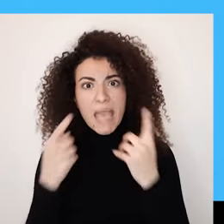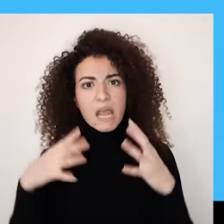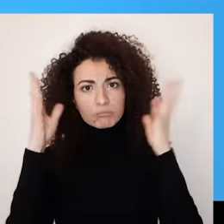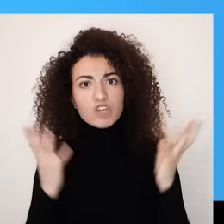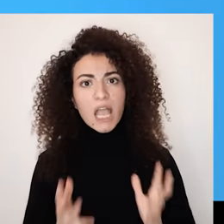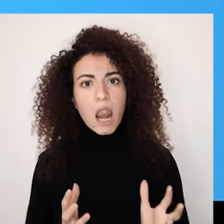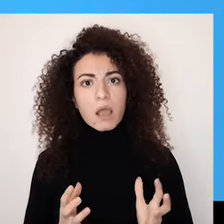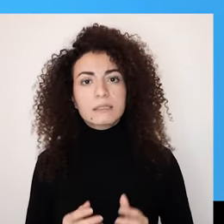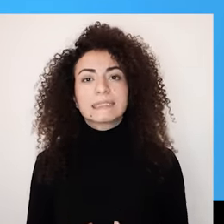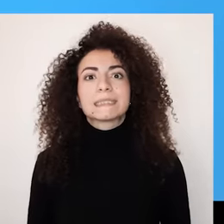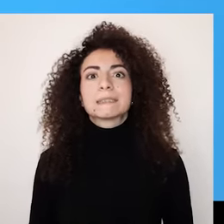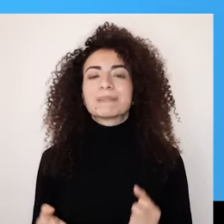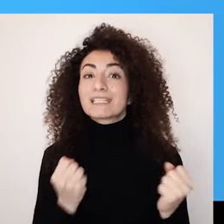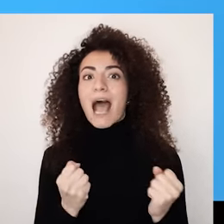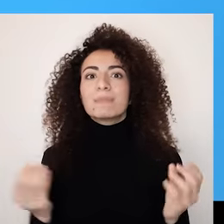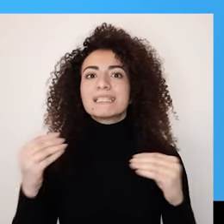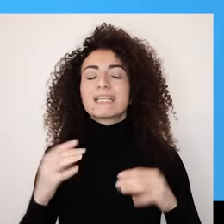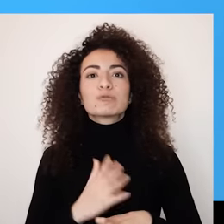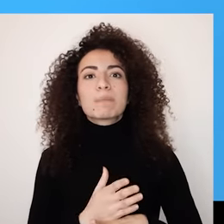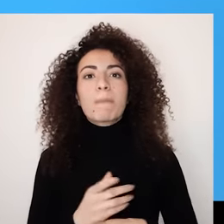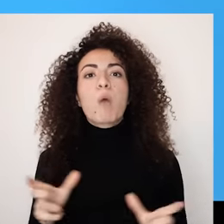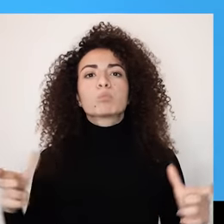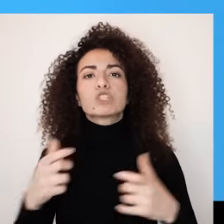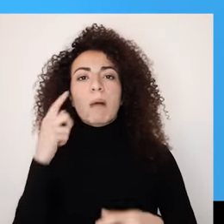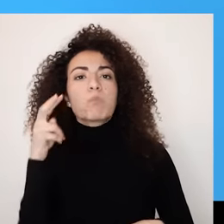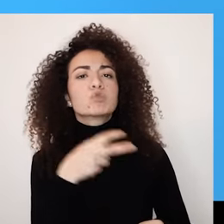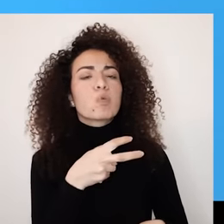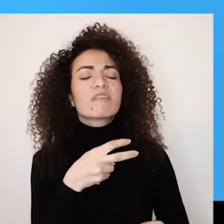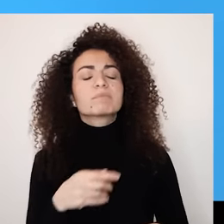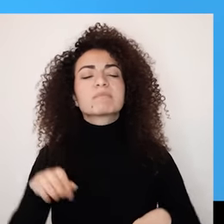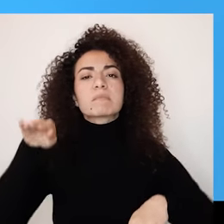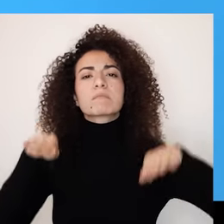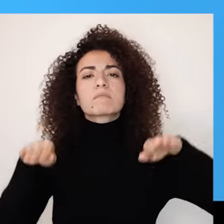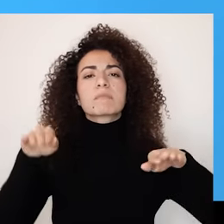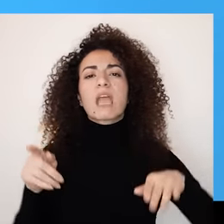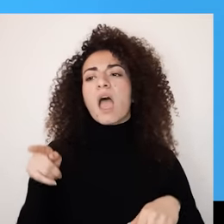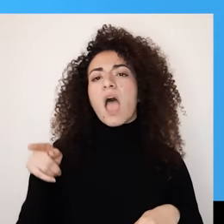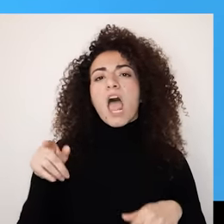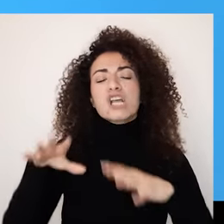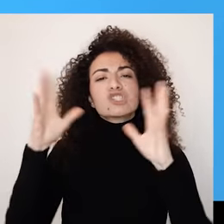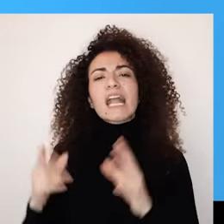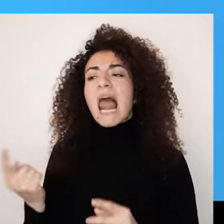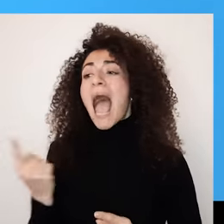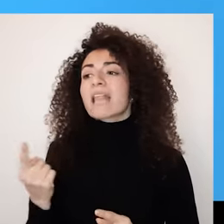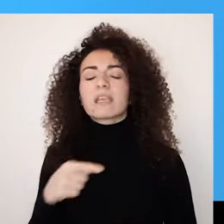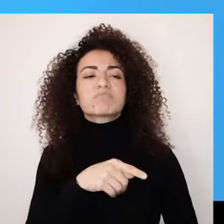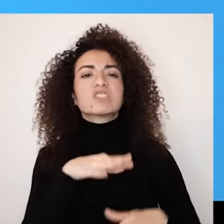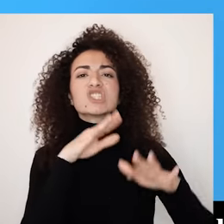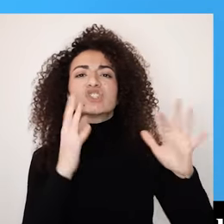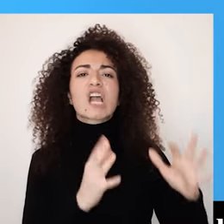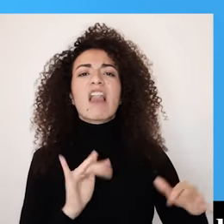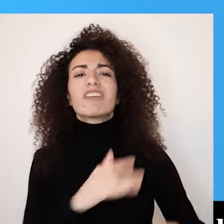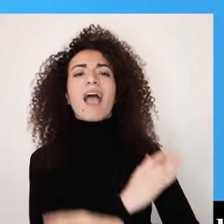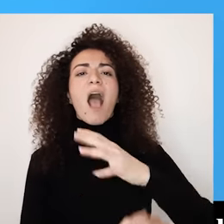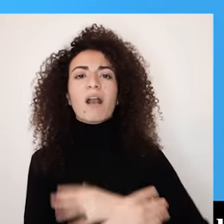ظاهرة لأنه تطلب من الفرد أنه يقارنها بالصورة الطبيعية النمطية مزروعة فينا القائمة